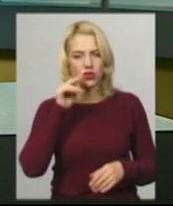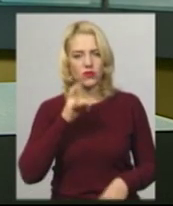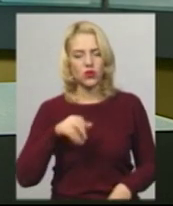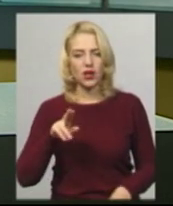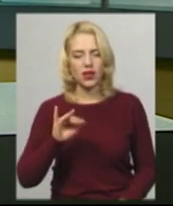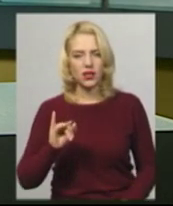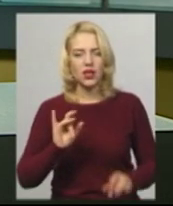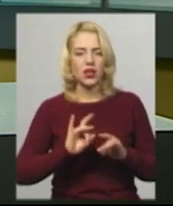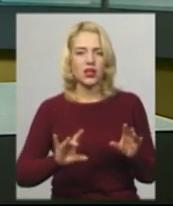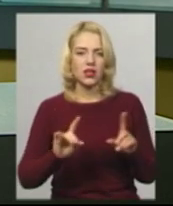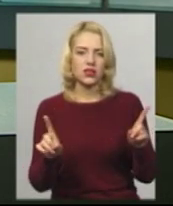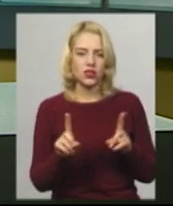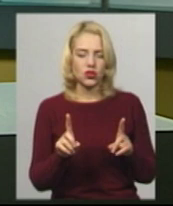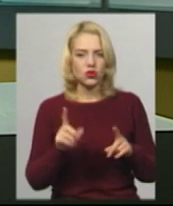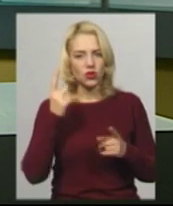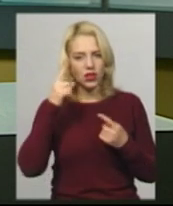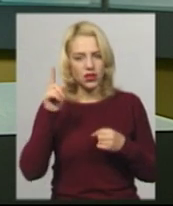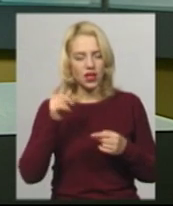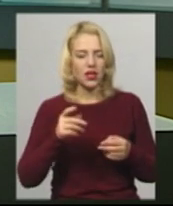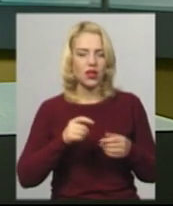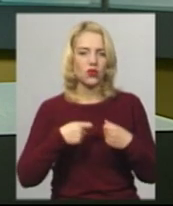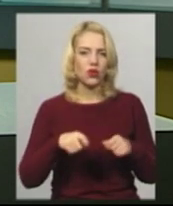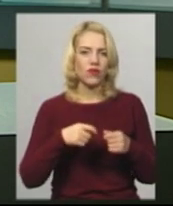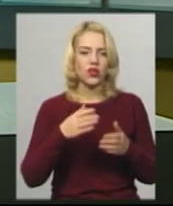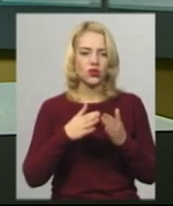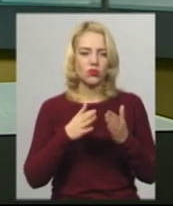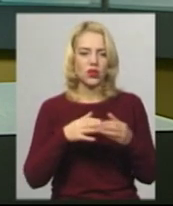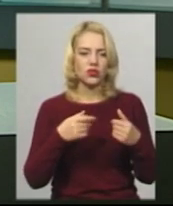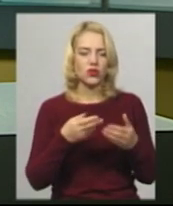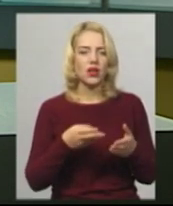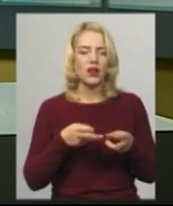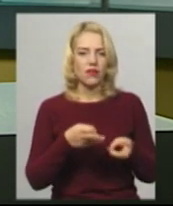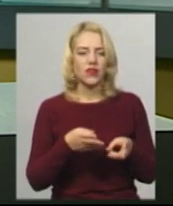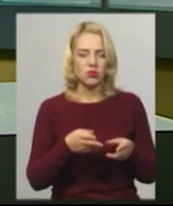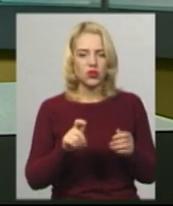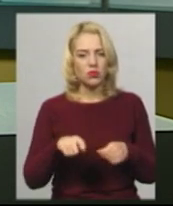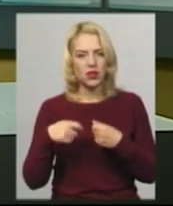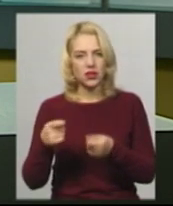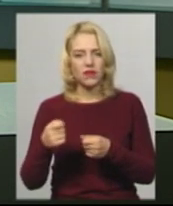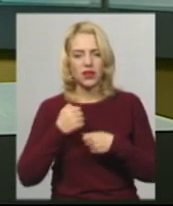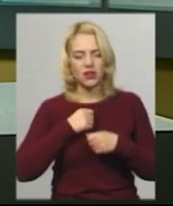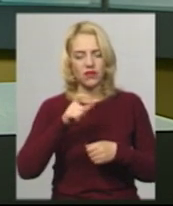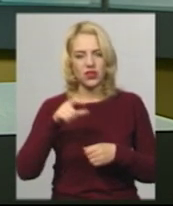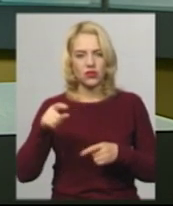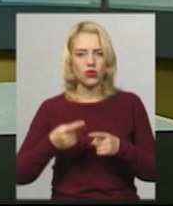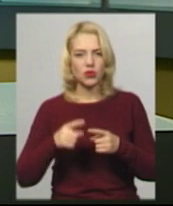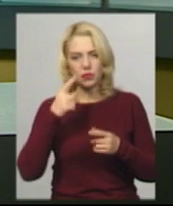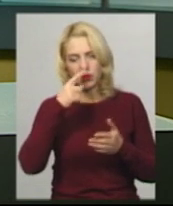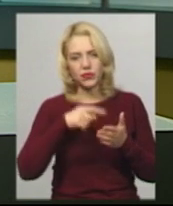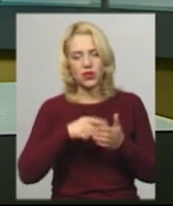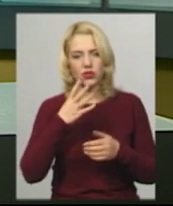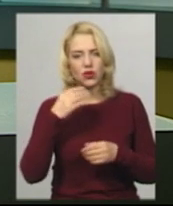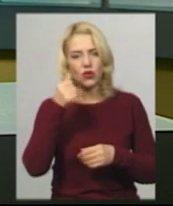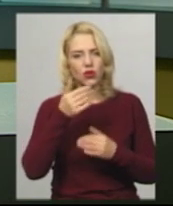Маховей каже, ідея торгувати домашньою випічкою та передавати гроші захисникам спала самим школярам 4 роки тому, а